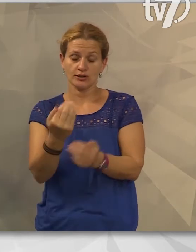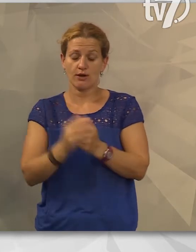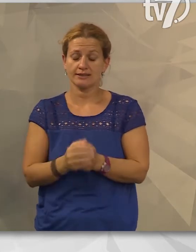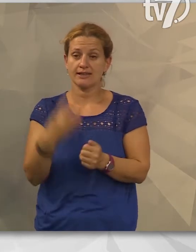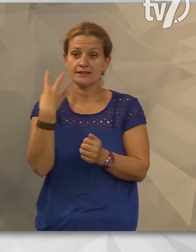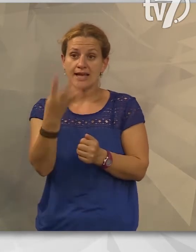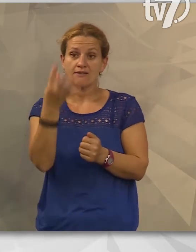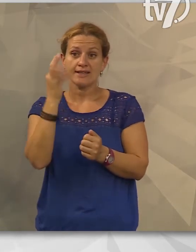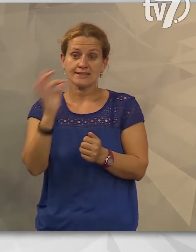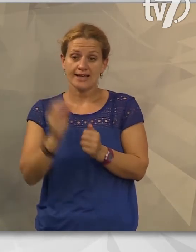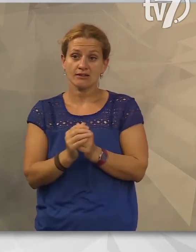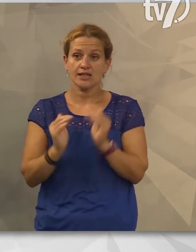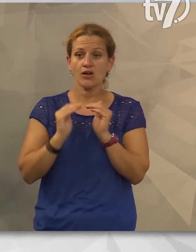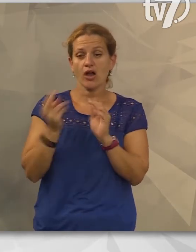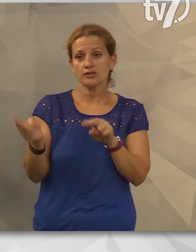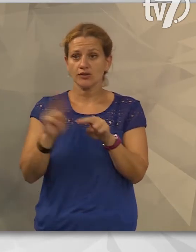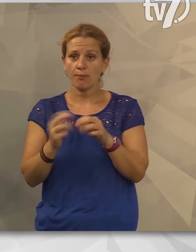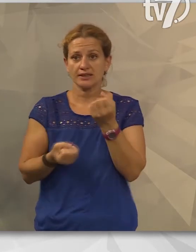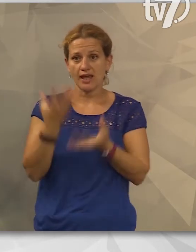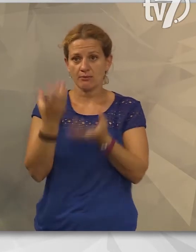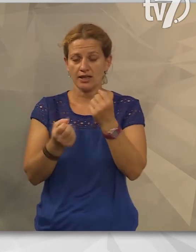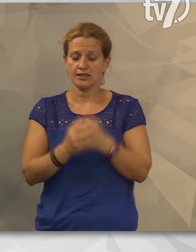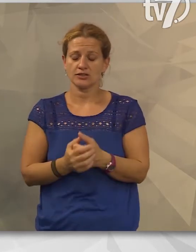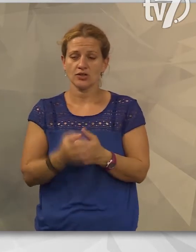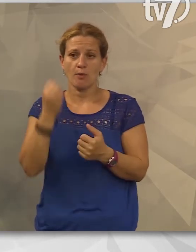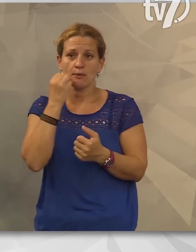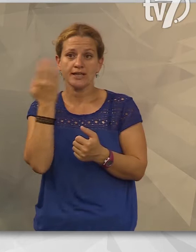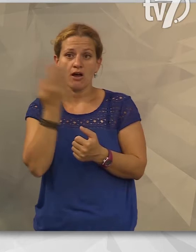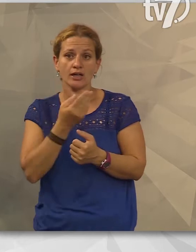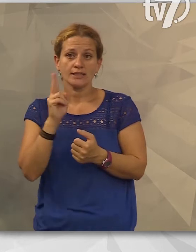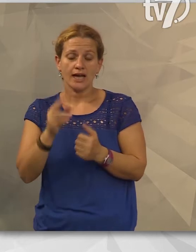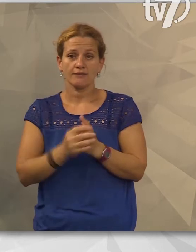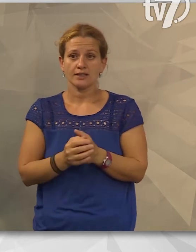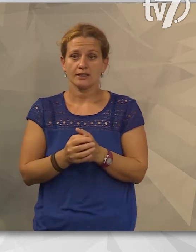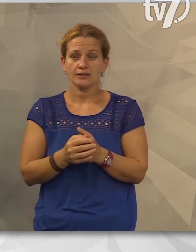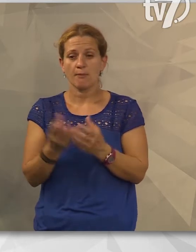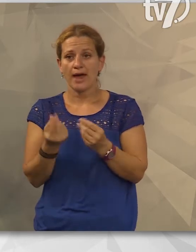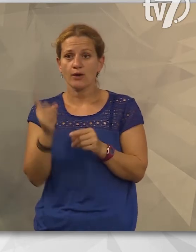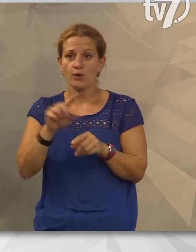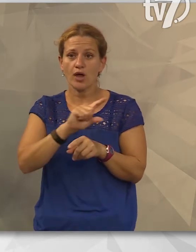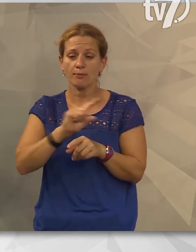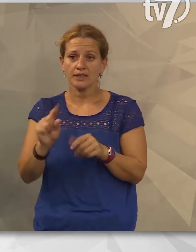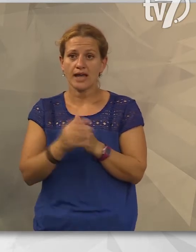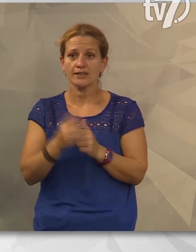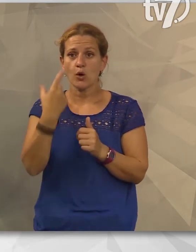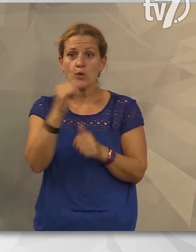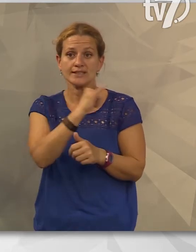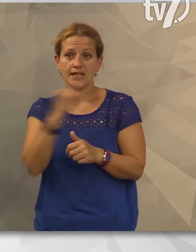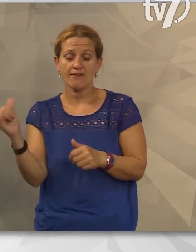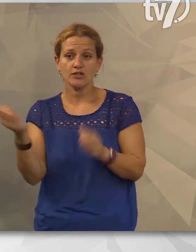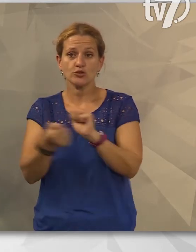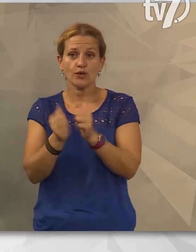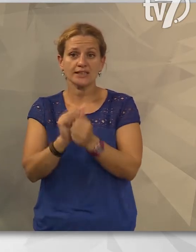40%-kal nő a termelésük. A Mamutek Hungary Kft. eddigi néhány hónap híján 20 éves történetének